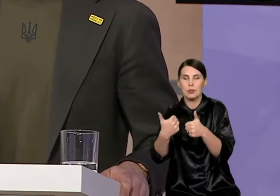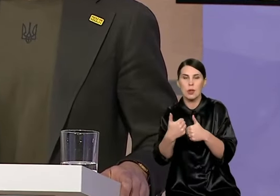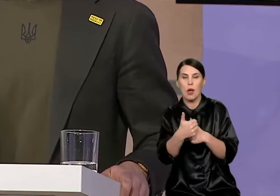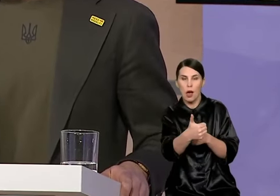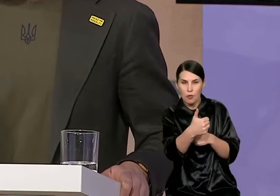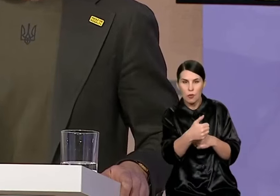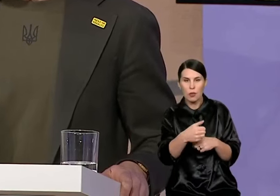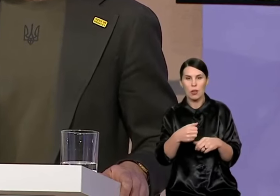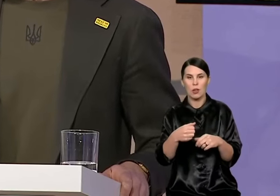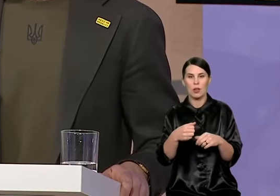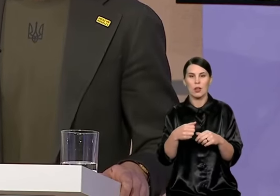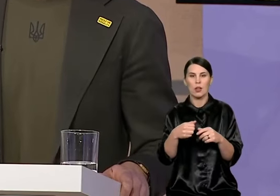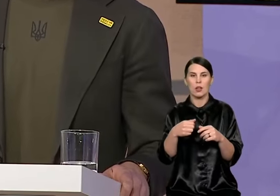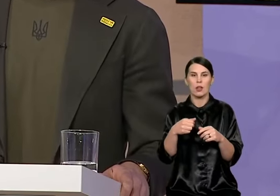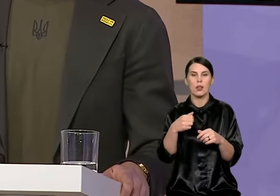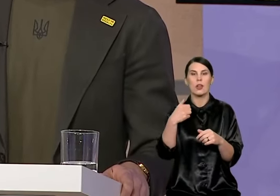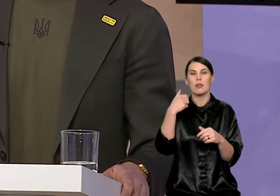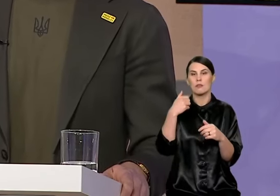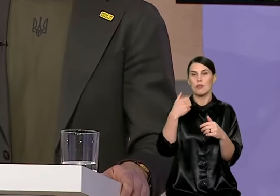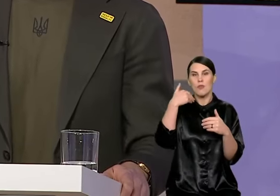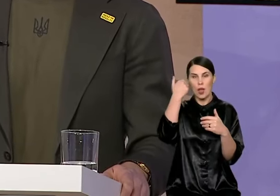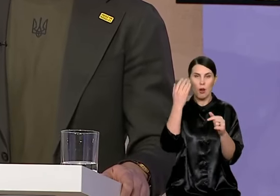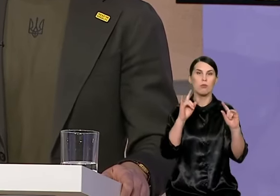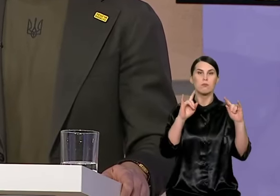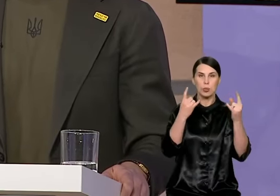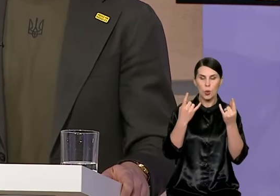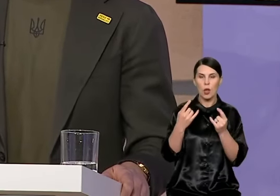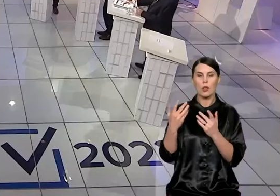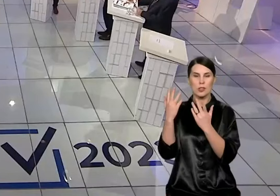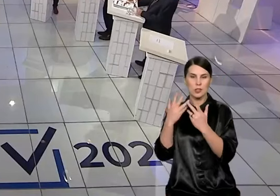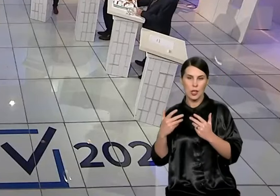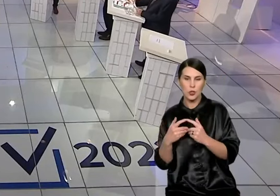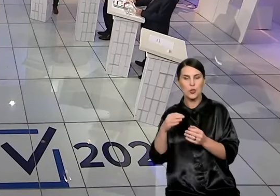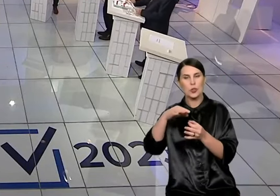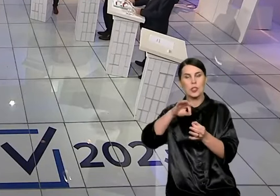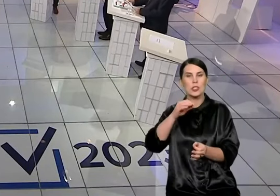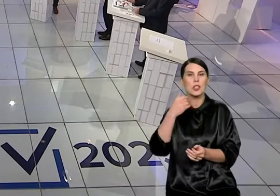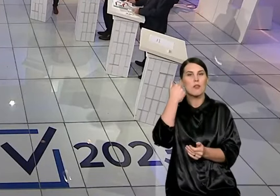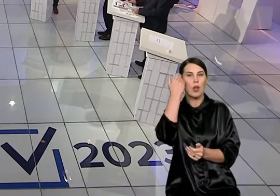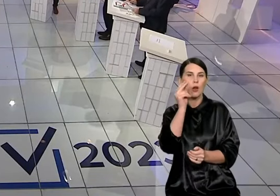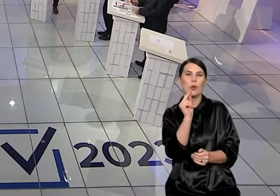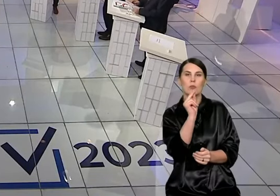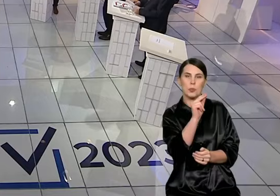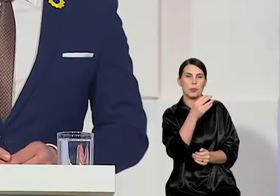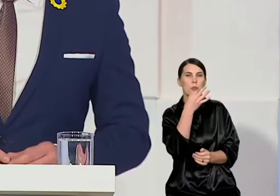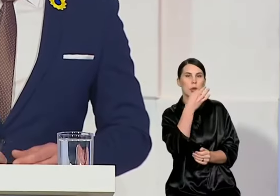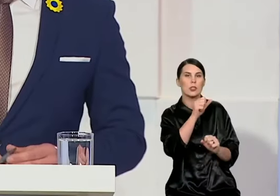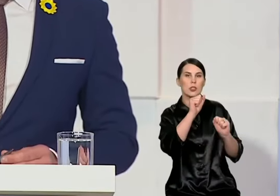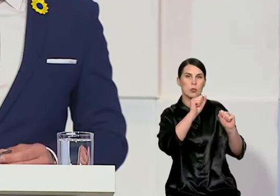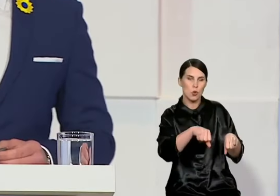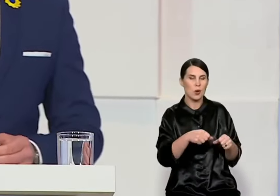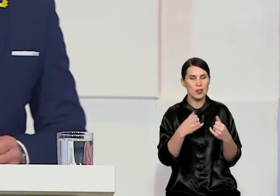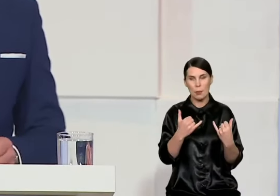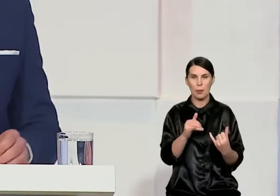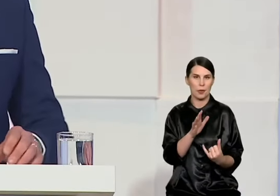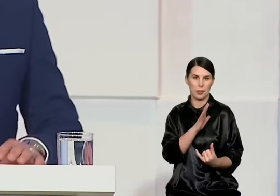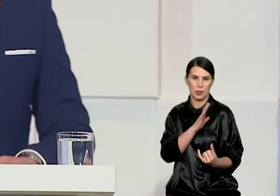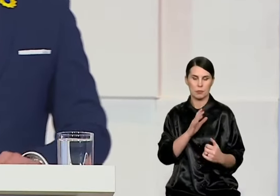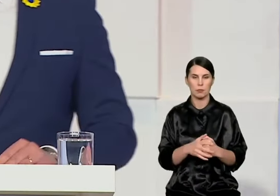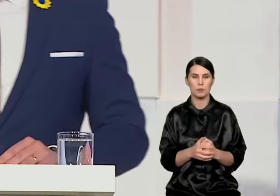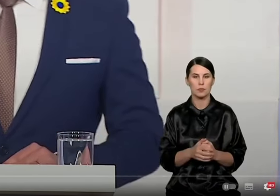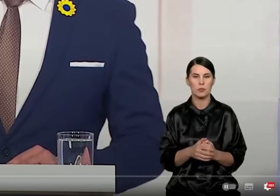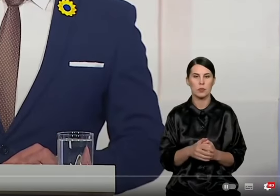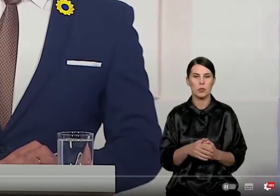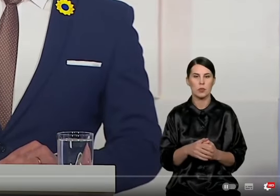aš jums to skaičius palaidos mėlai pateiksiu. Dabar neturit? Pranką ne. Gerai, ačiū, viskas, einam prie kito klausimo. Didelis galvos kausmas tėvams